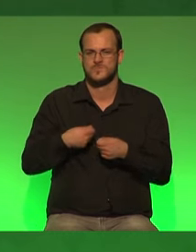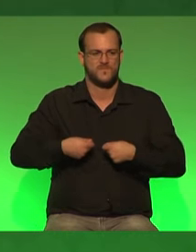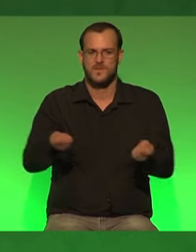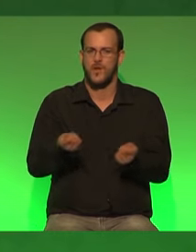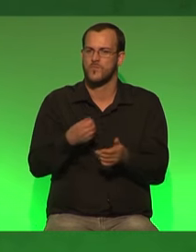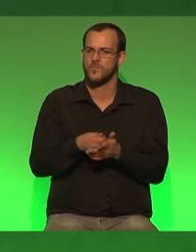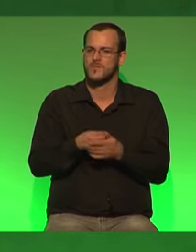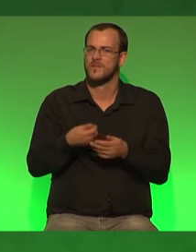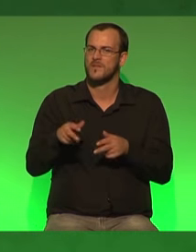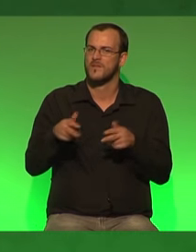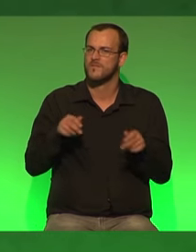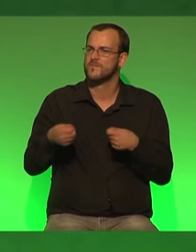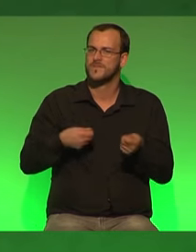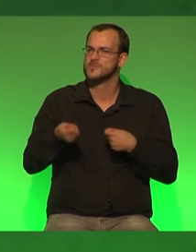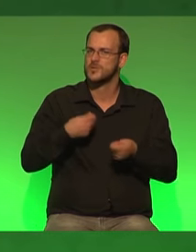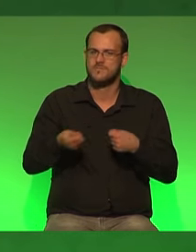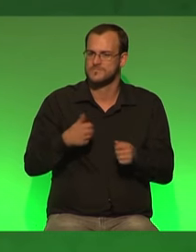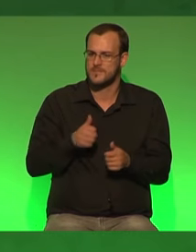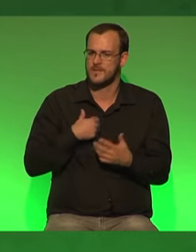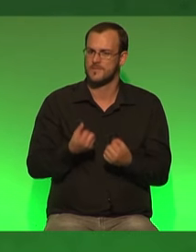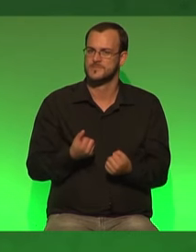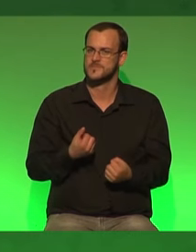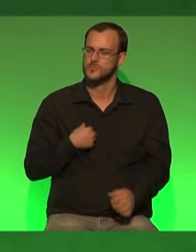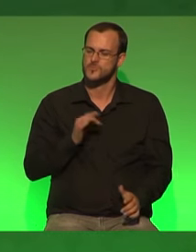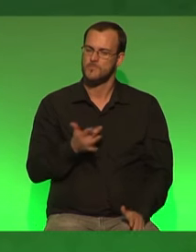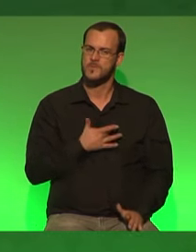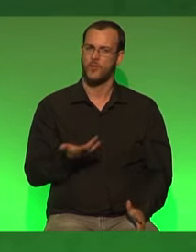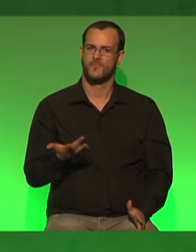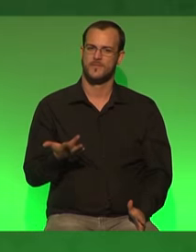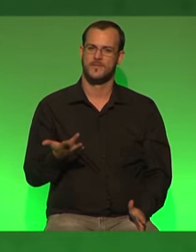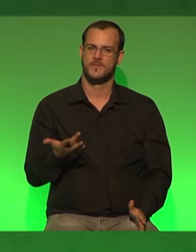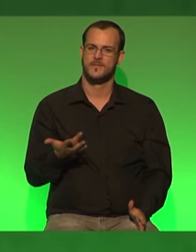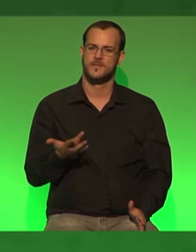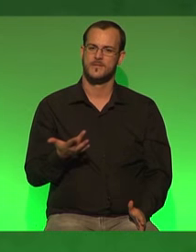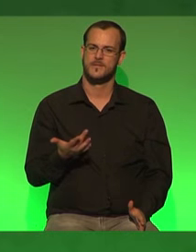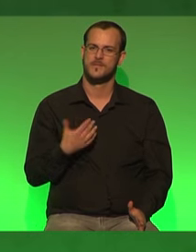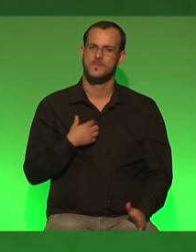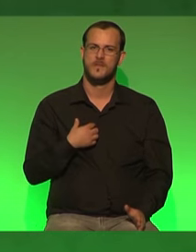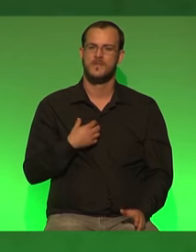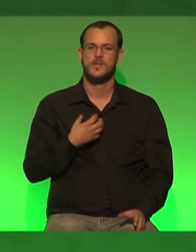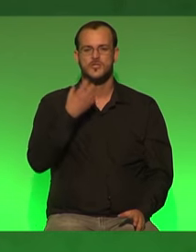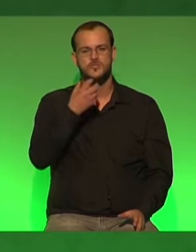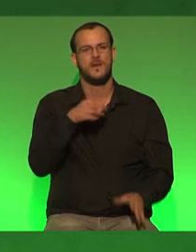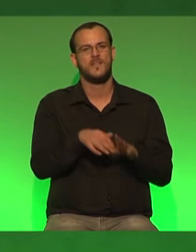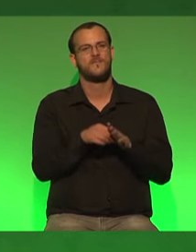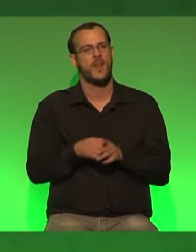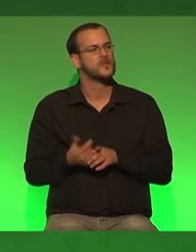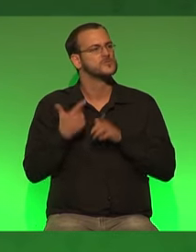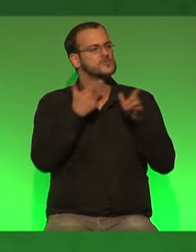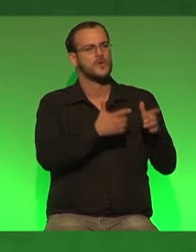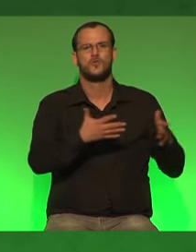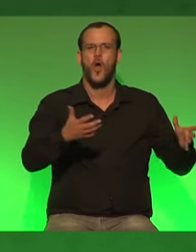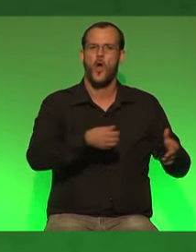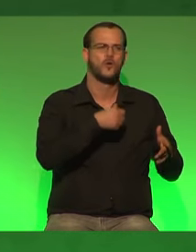wirtschaftlich zu halten so dann berührt mich das wenn ich bei meiner schweinefleischreise vom großstall bis